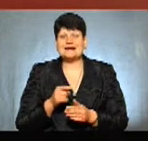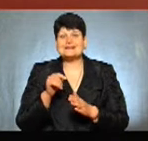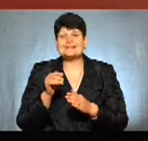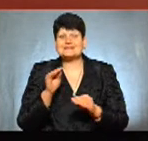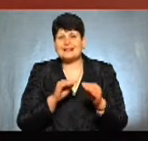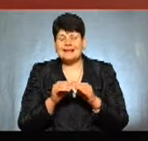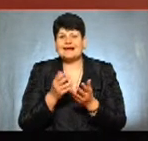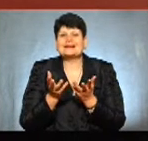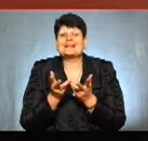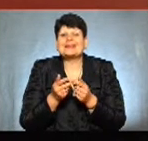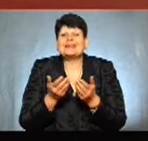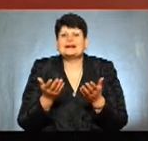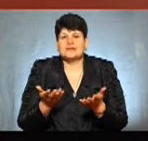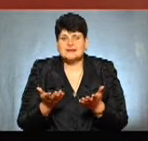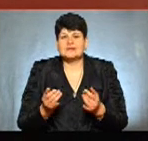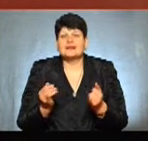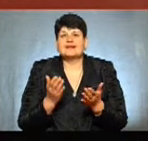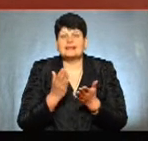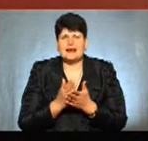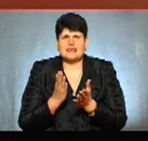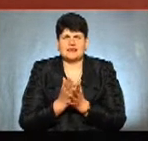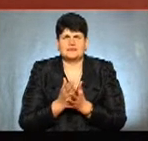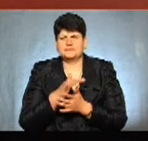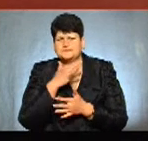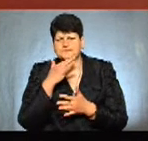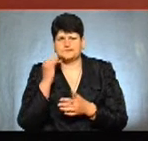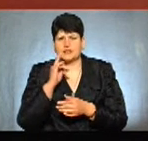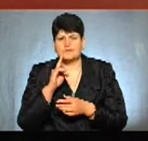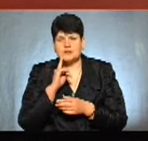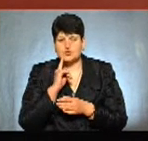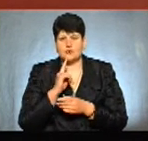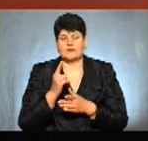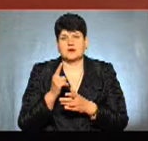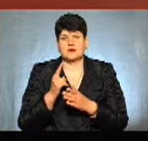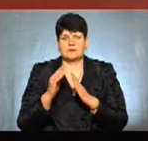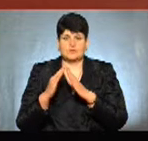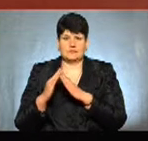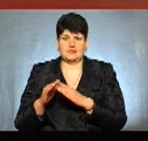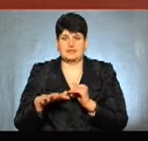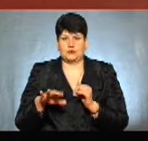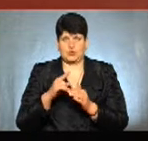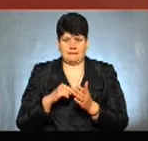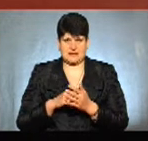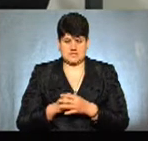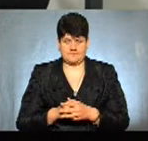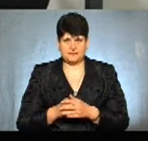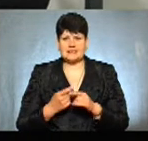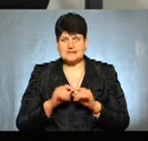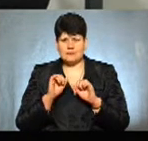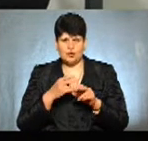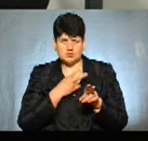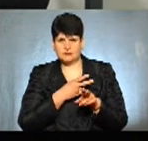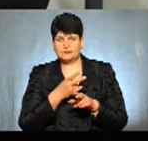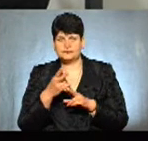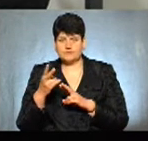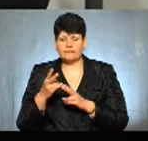кількість і іменно де є скупчення тимчасових споруд на території міста. Це можна проглянути в